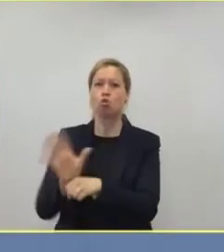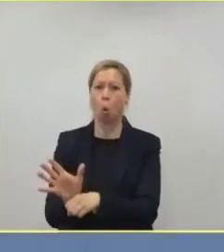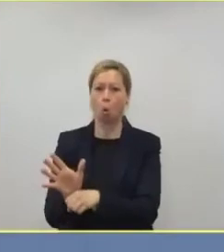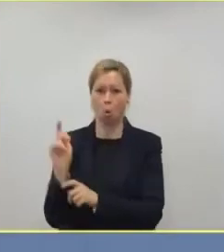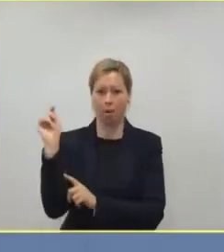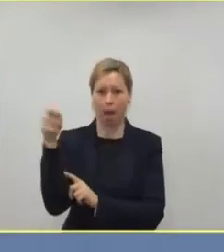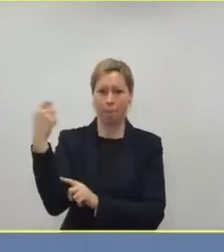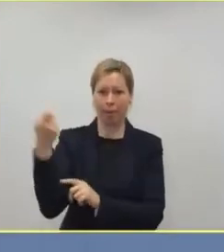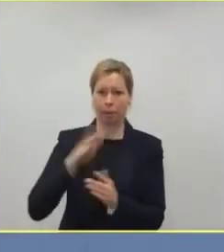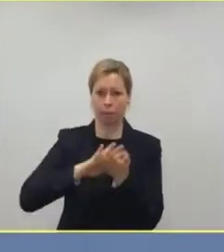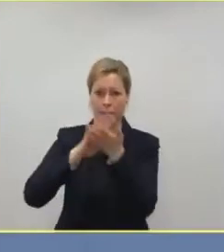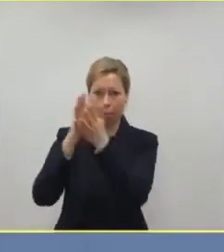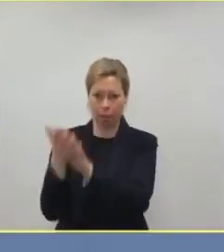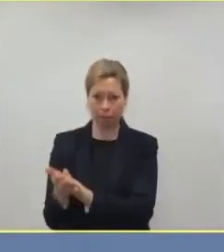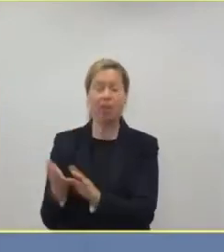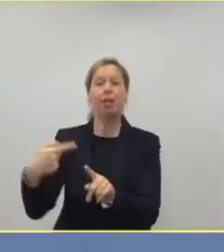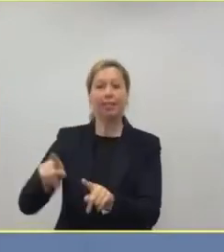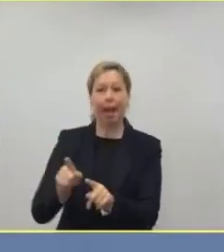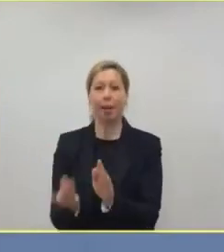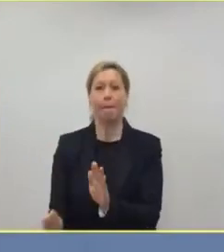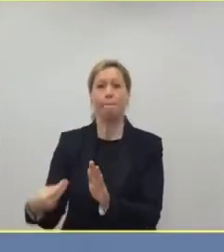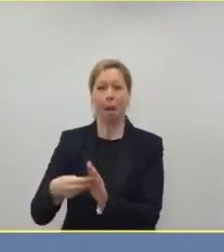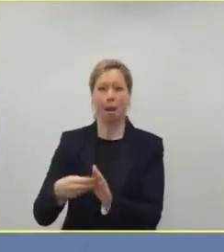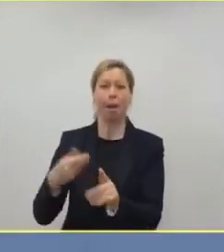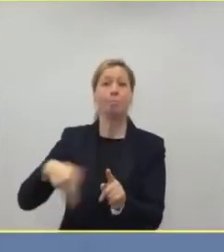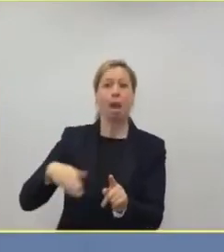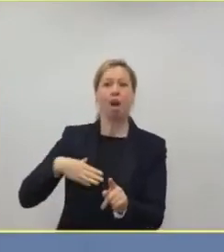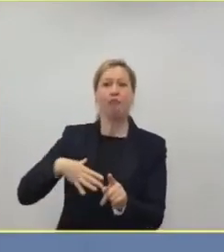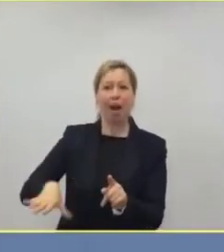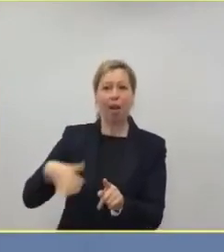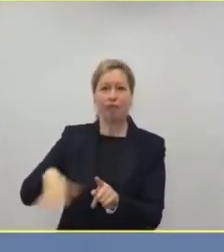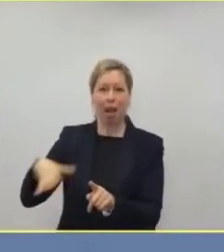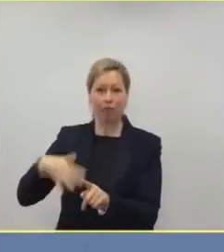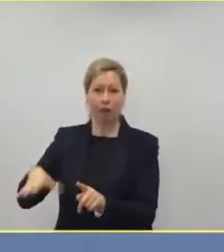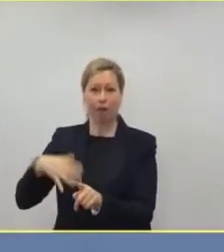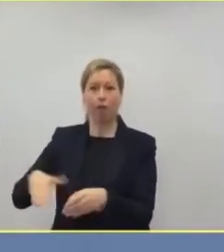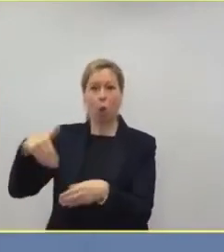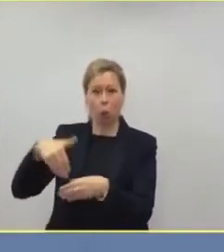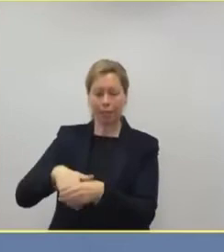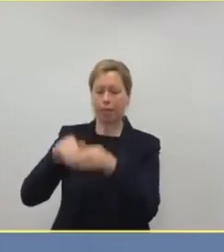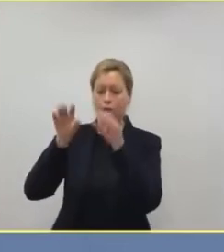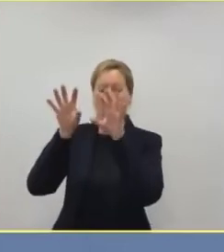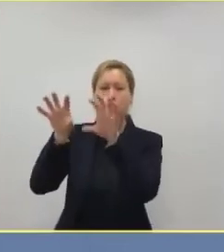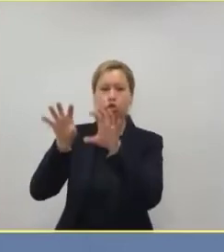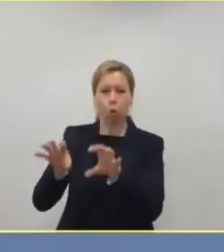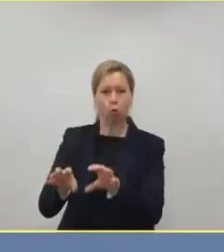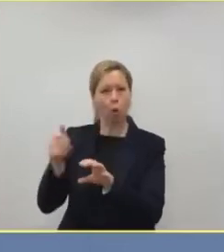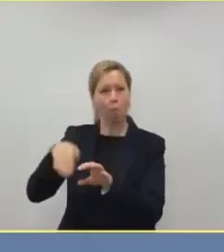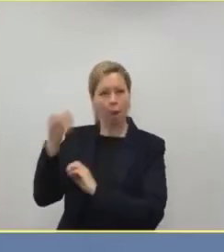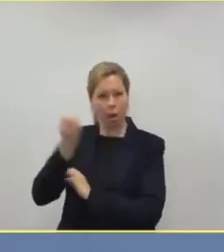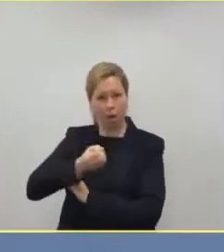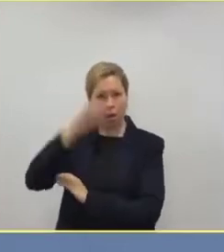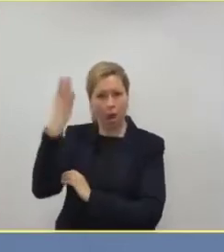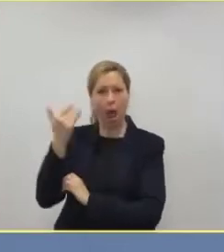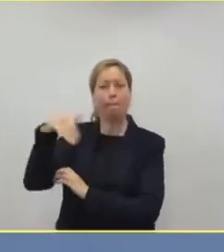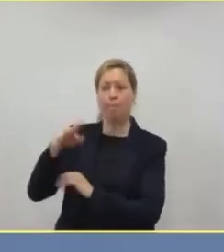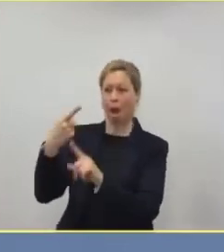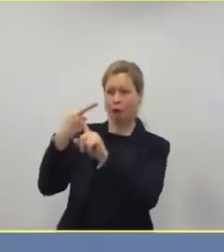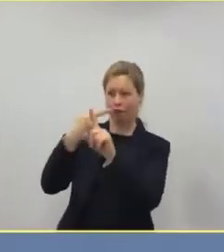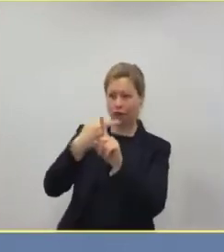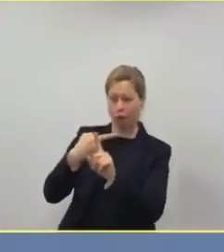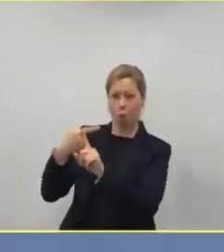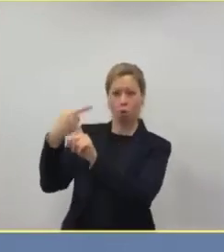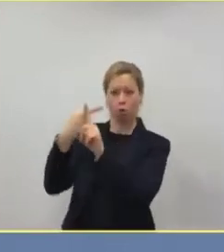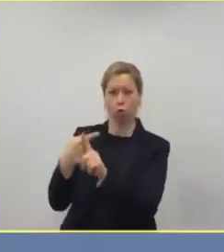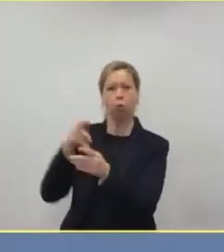zusätzliche Kapazitäten freisetzen, und vor allen Dingen auch die Strukturen werden dadurch etwas noch klarer und fokussierter und geordneter. Das heißt nicht,